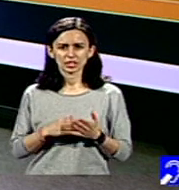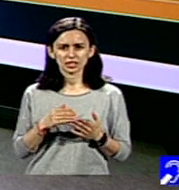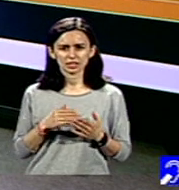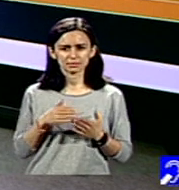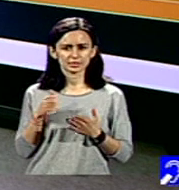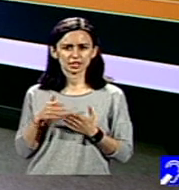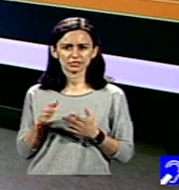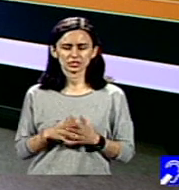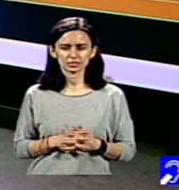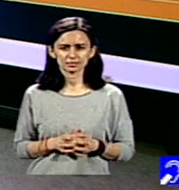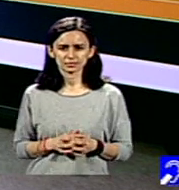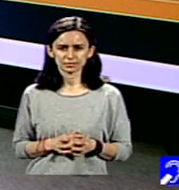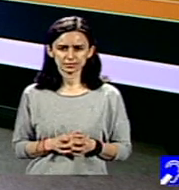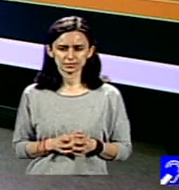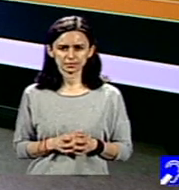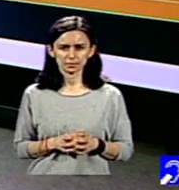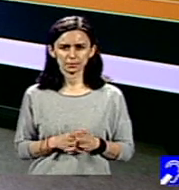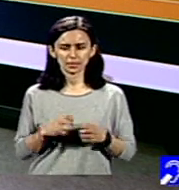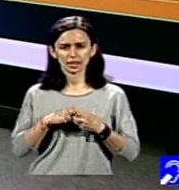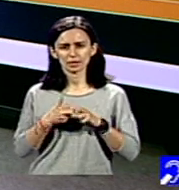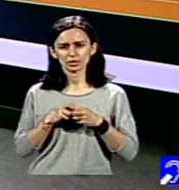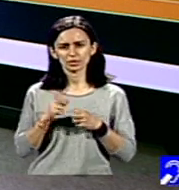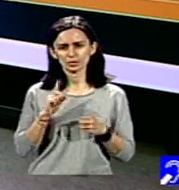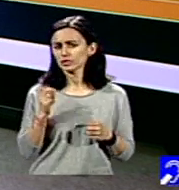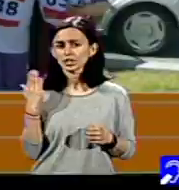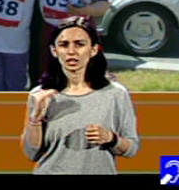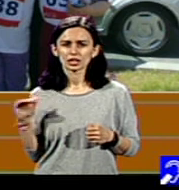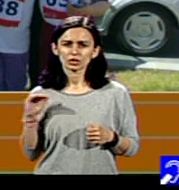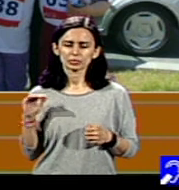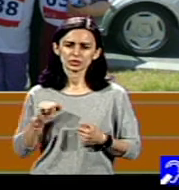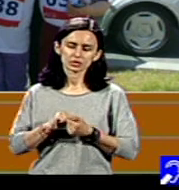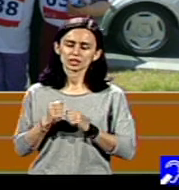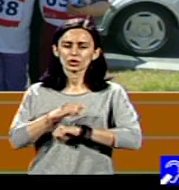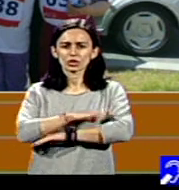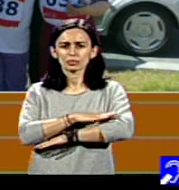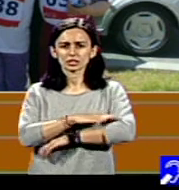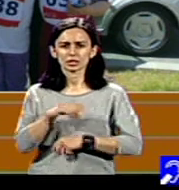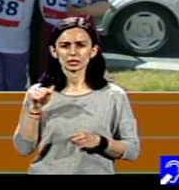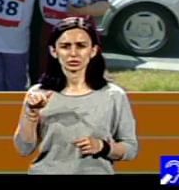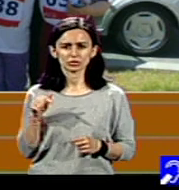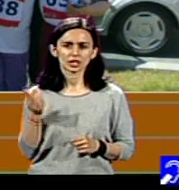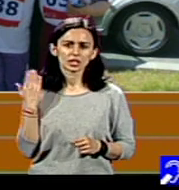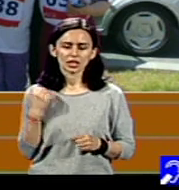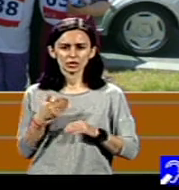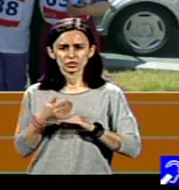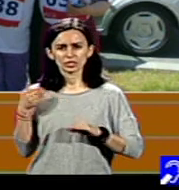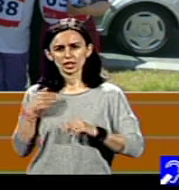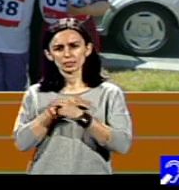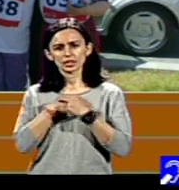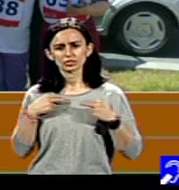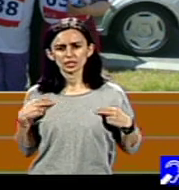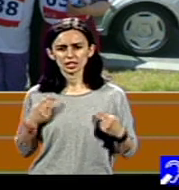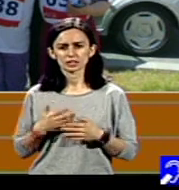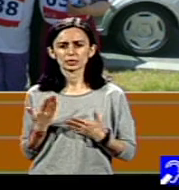Știți, problema nu era Andrei sau manifestările lui Andrei. Acolo erau unii sedii prejudecăți pe care le aveau